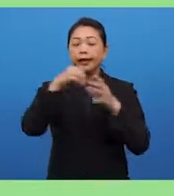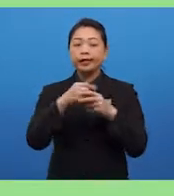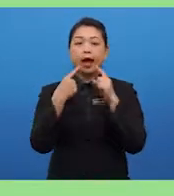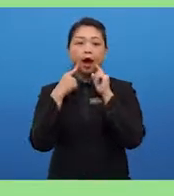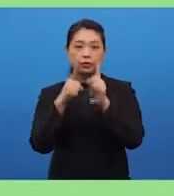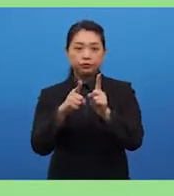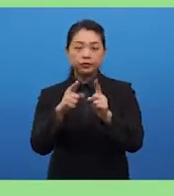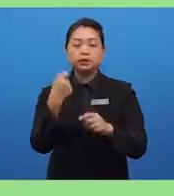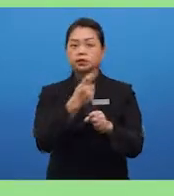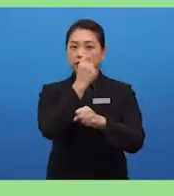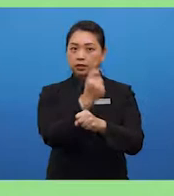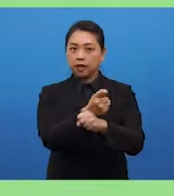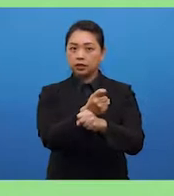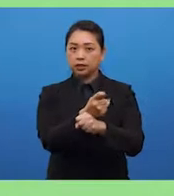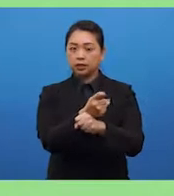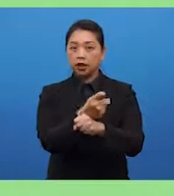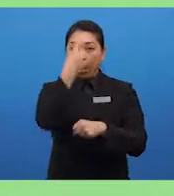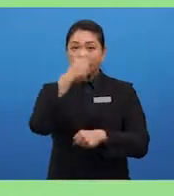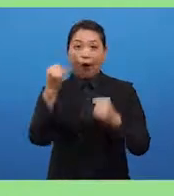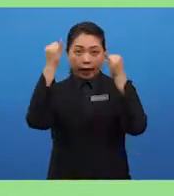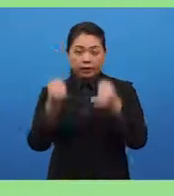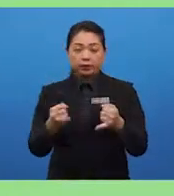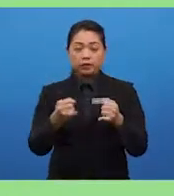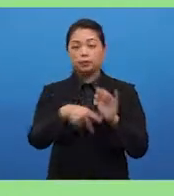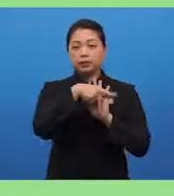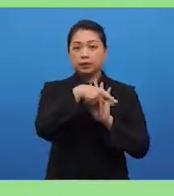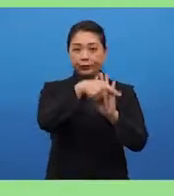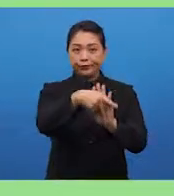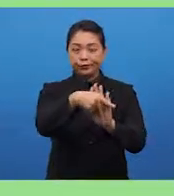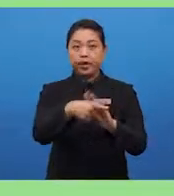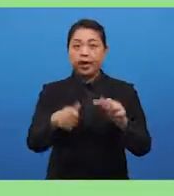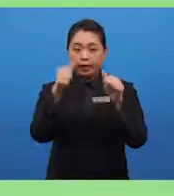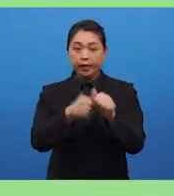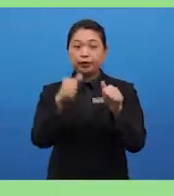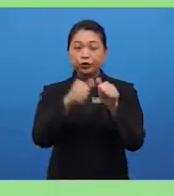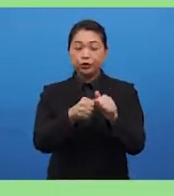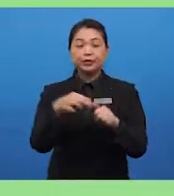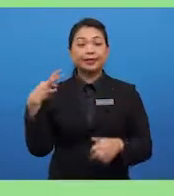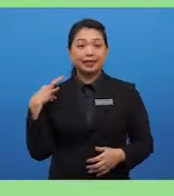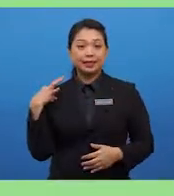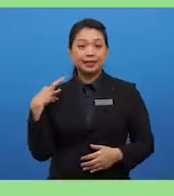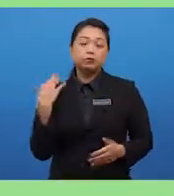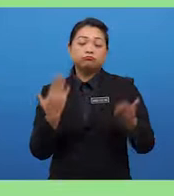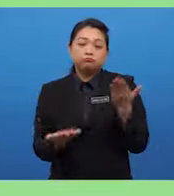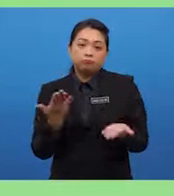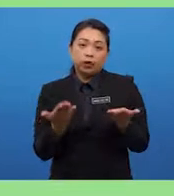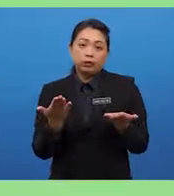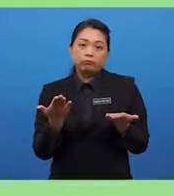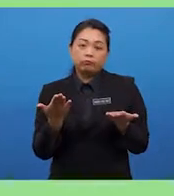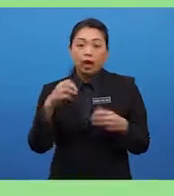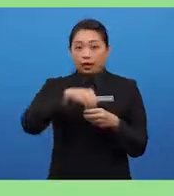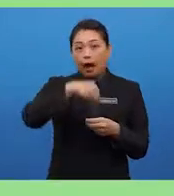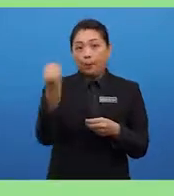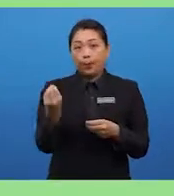the task for individual presentation, each candidate may come up with